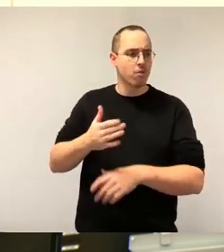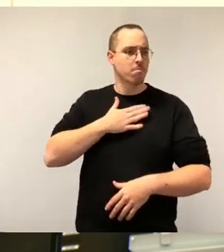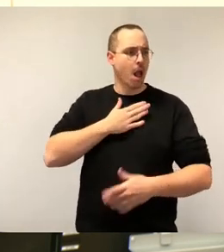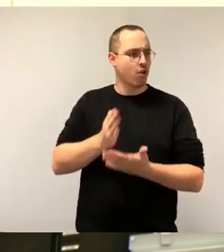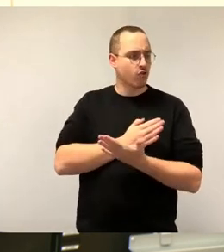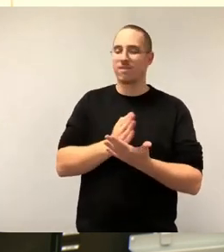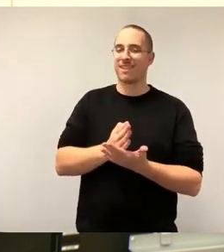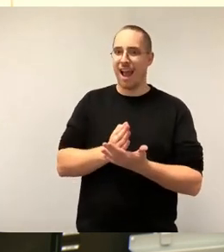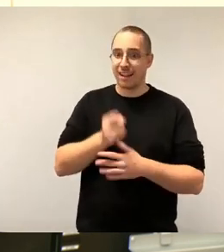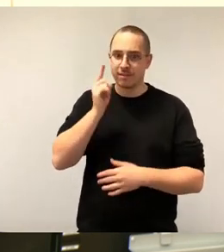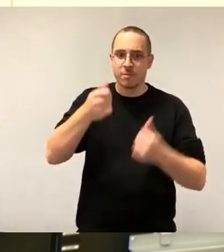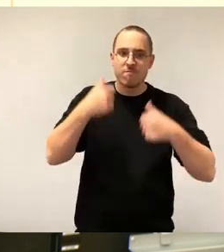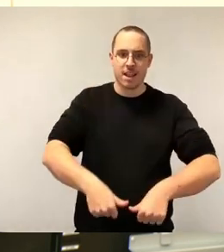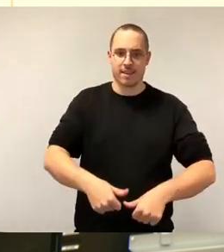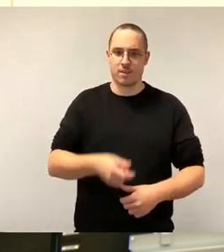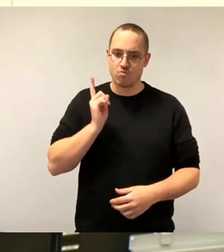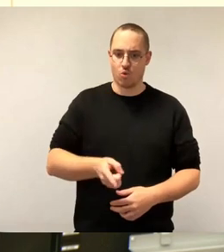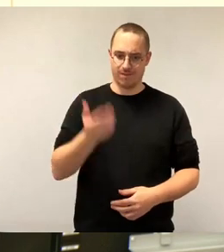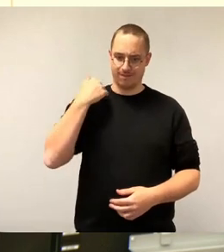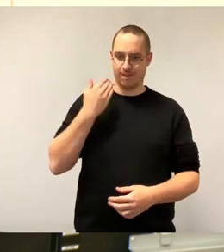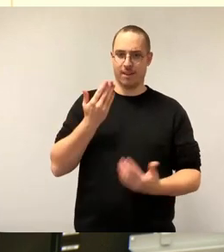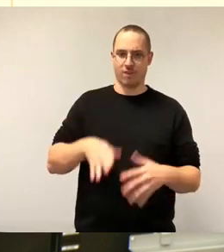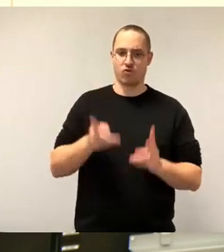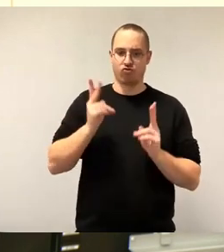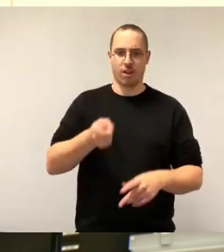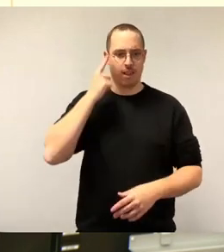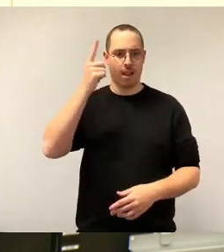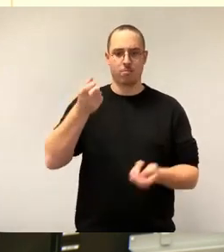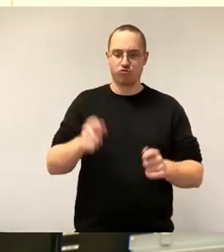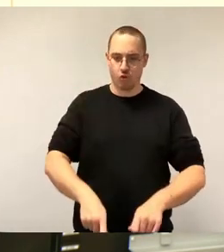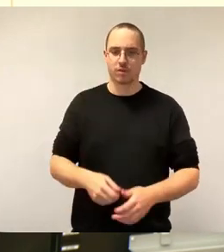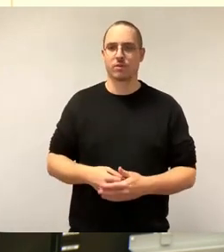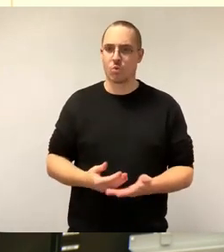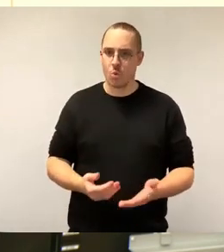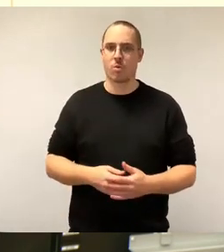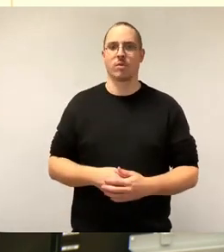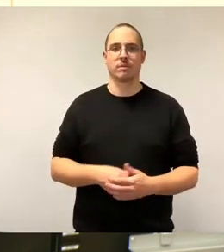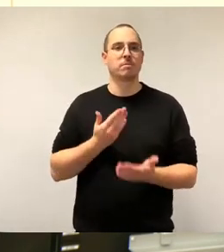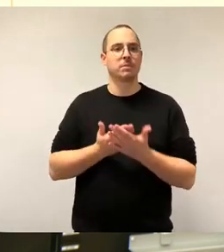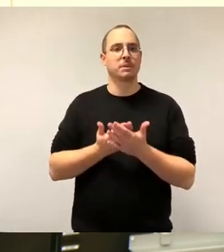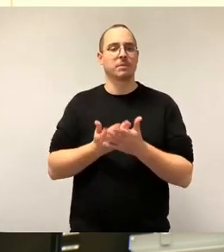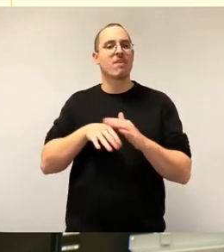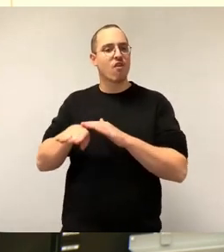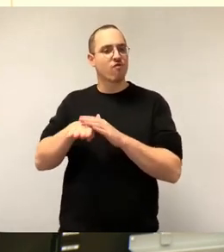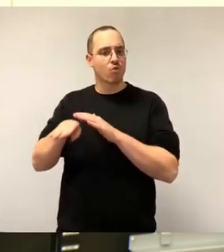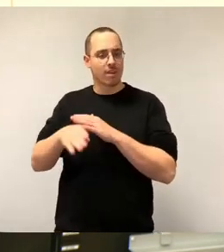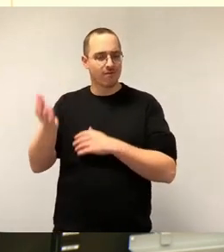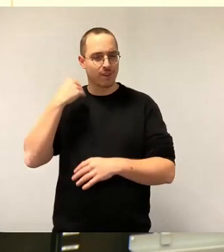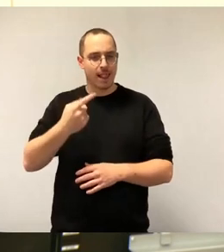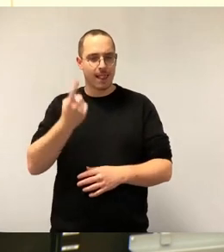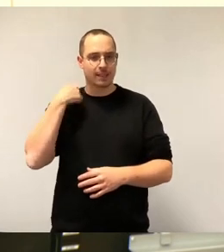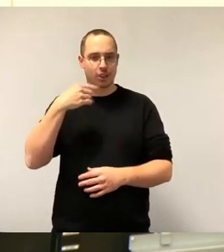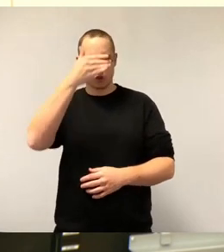der Unterbringung von Geflüchteten in modularen Raumeinheiten letzten Sommer getroffen hat, wo nämlich drinsteht, dass Sie